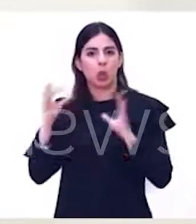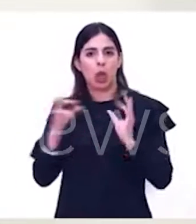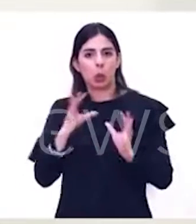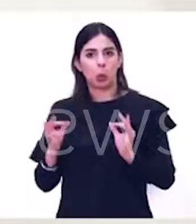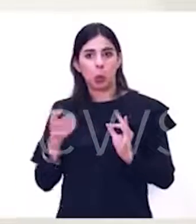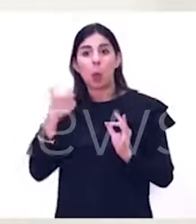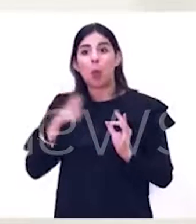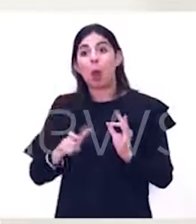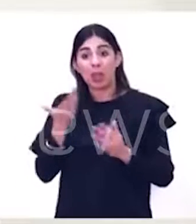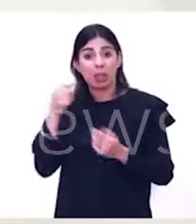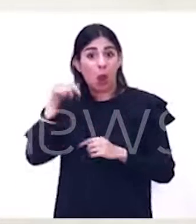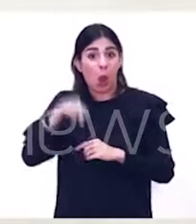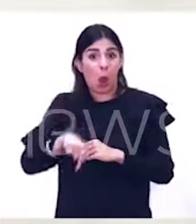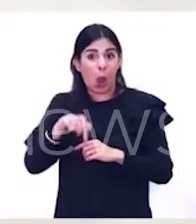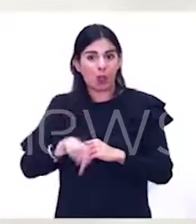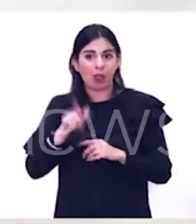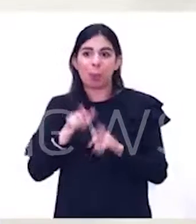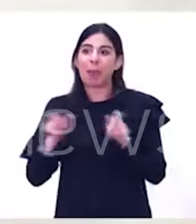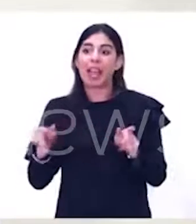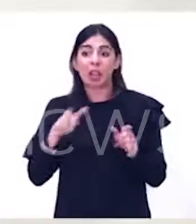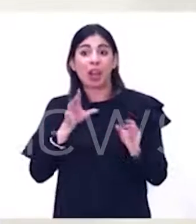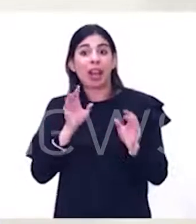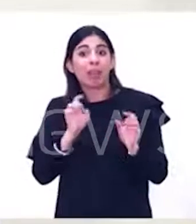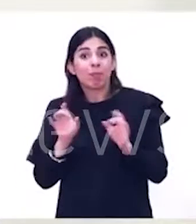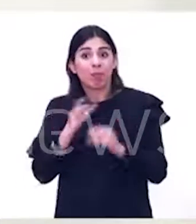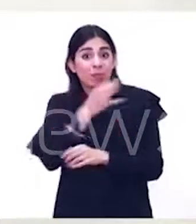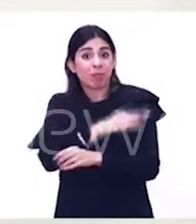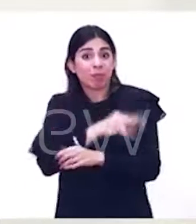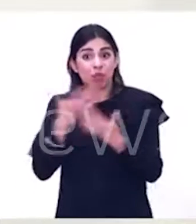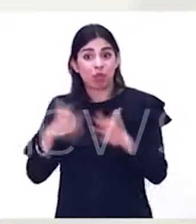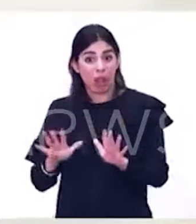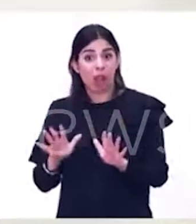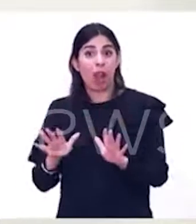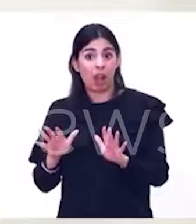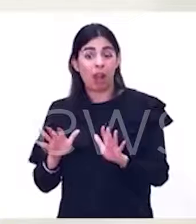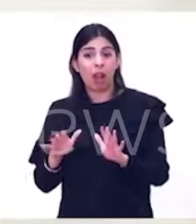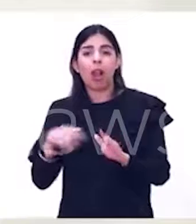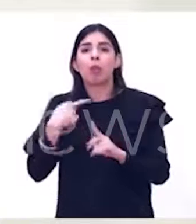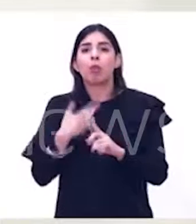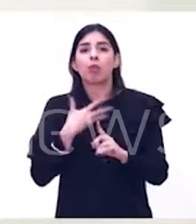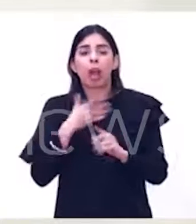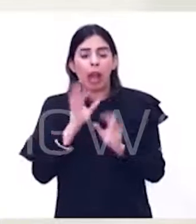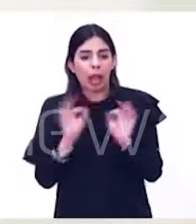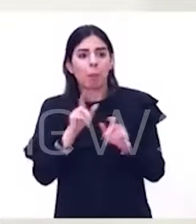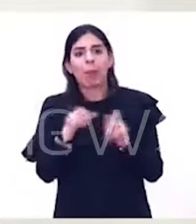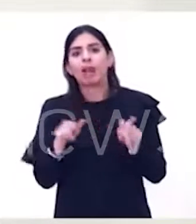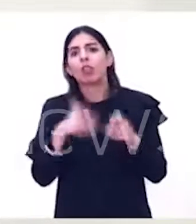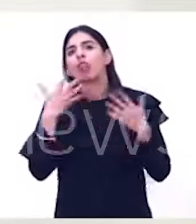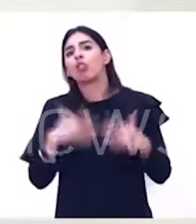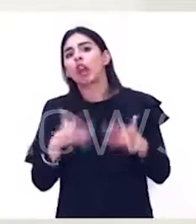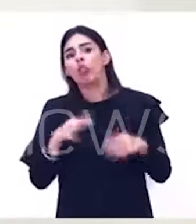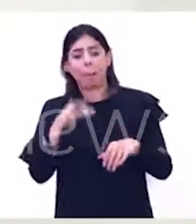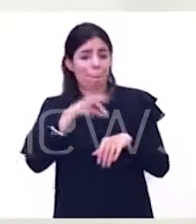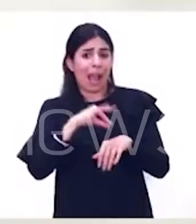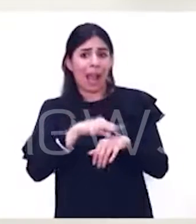con più popolazione immunizzata, perché abbiamo 10 milioni di persone che hanno fatto l'infezione, che si sono ammalate e che quindi hanno in